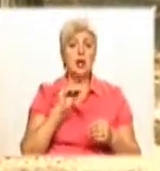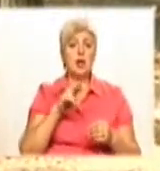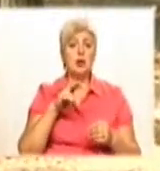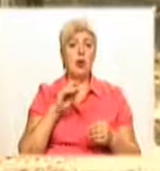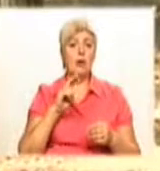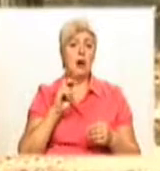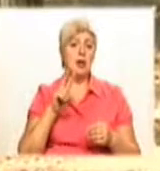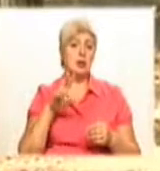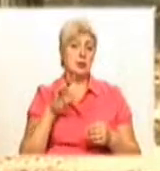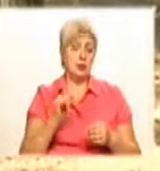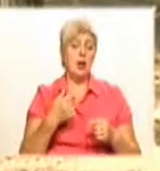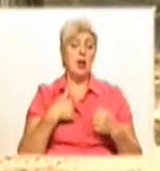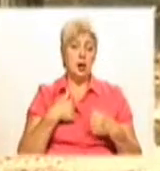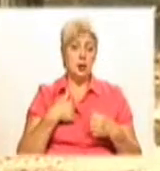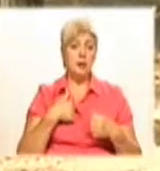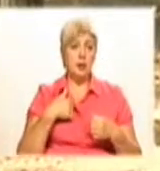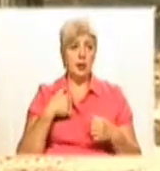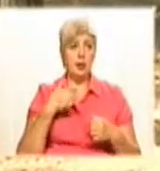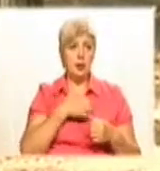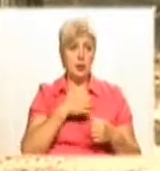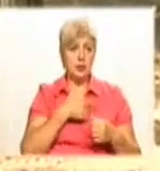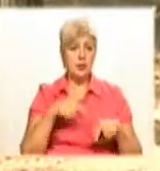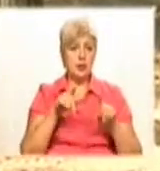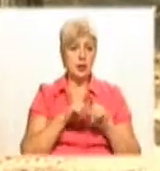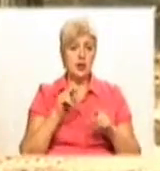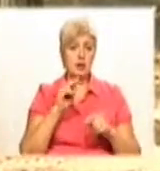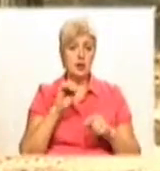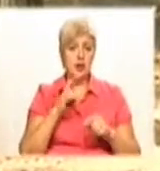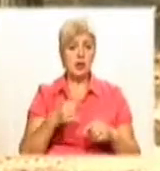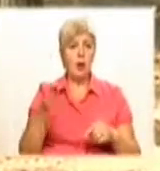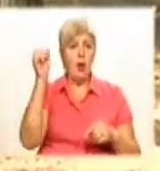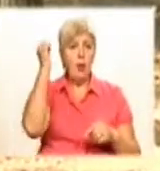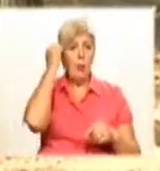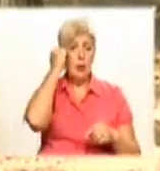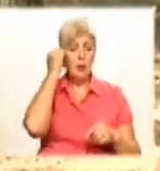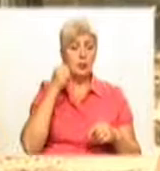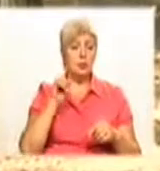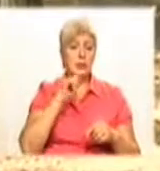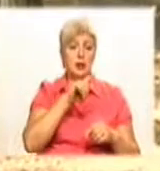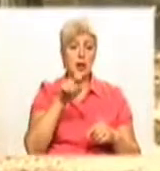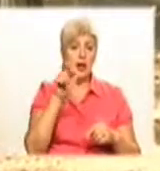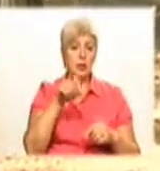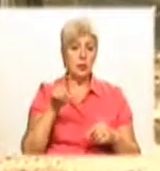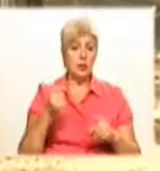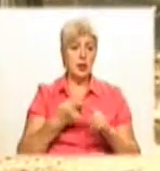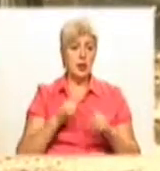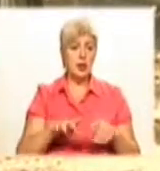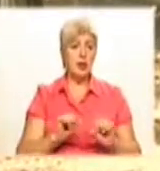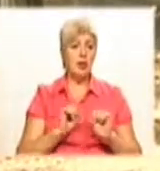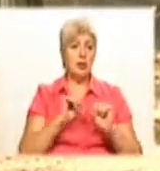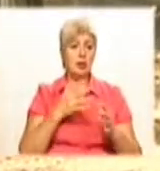здалося, що треба таким чином хоча б пом'янути тих людей, які поклали своє життя